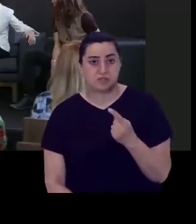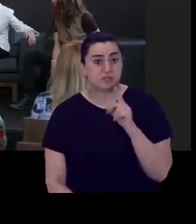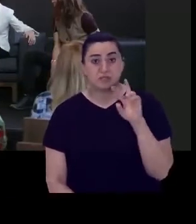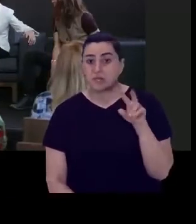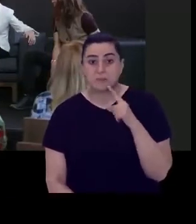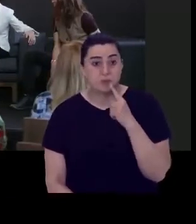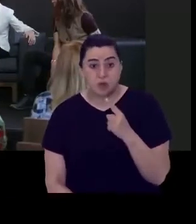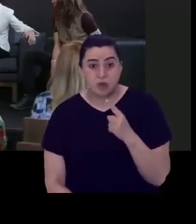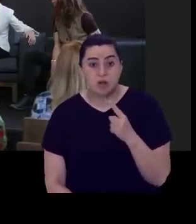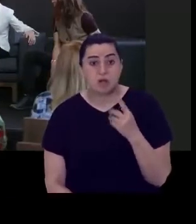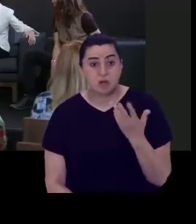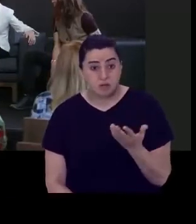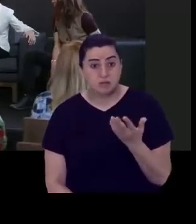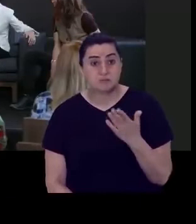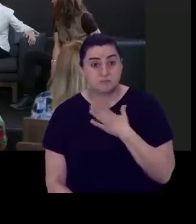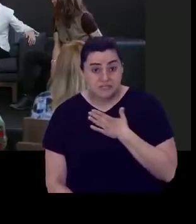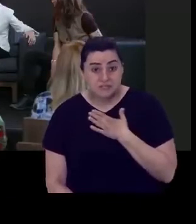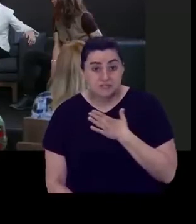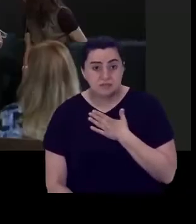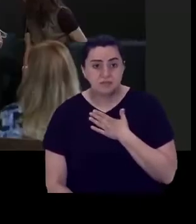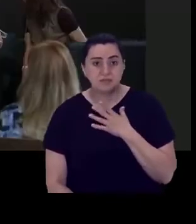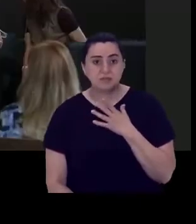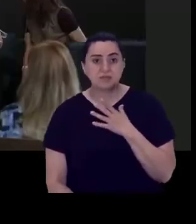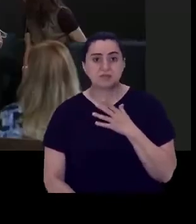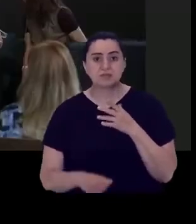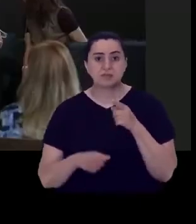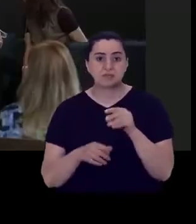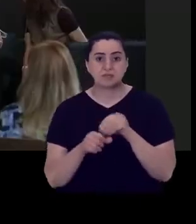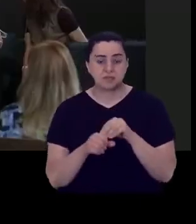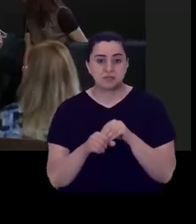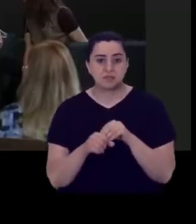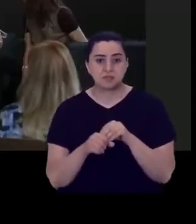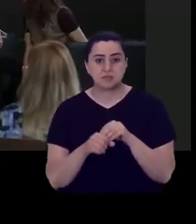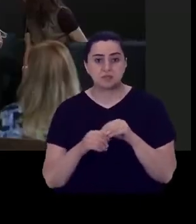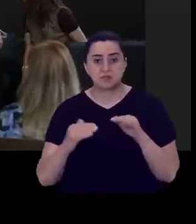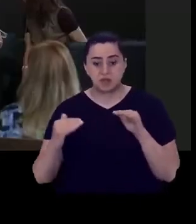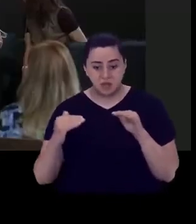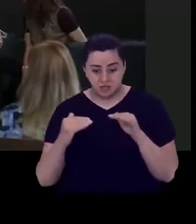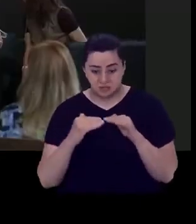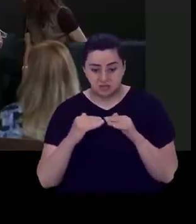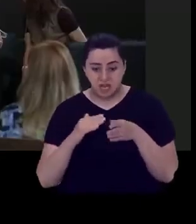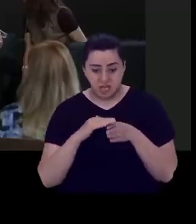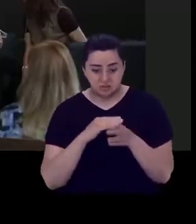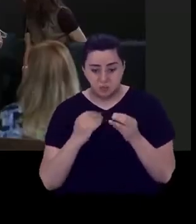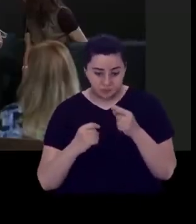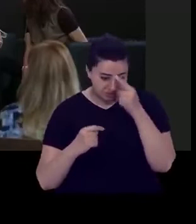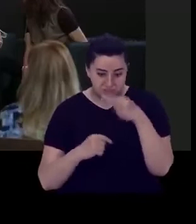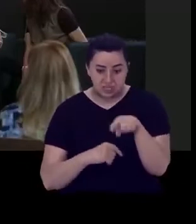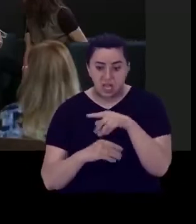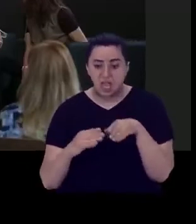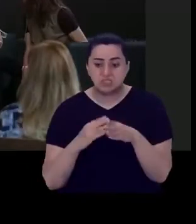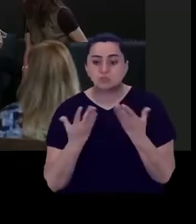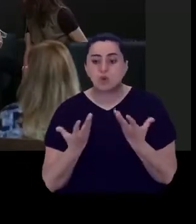diyorlar ki Aaaa bizim hizmetimizi ya da ürünümüzü erişilebilir